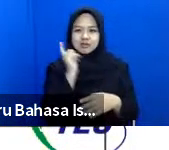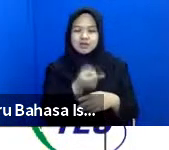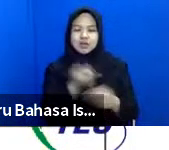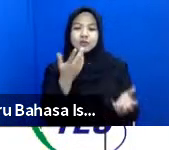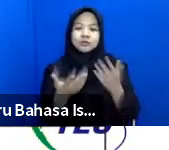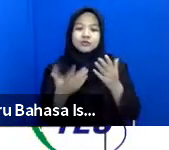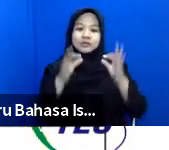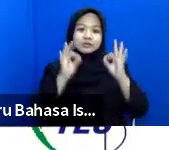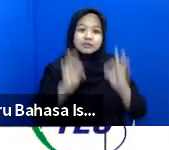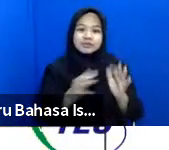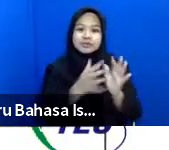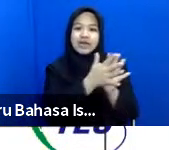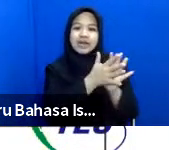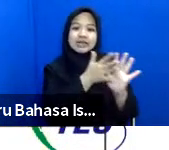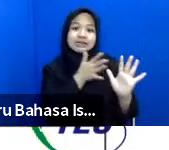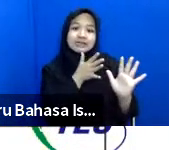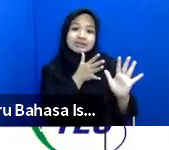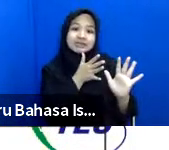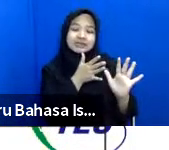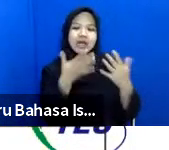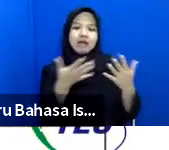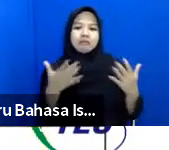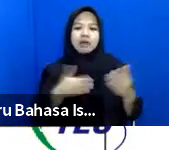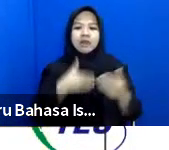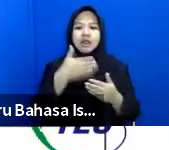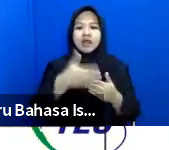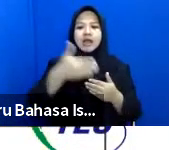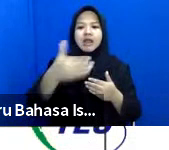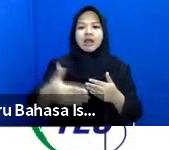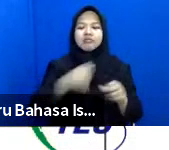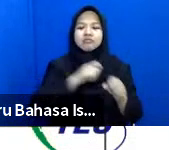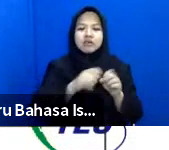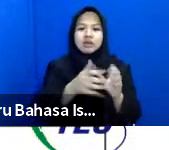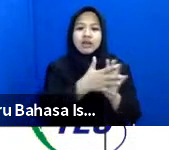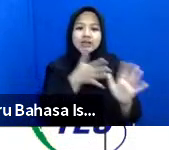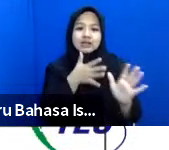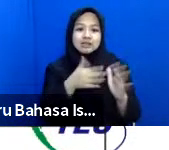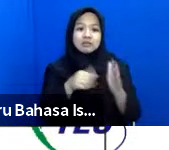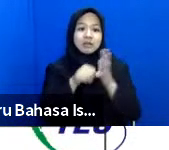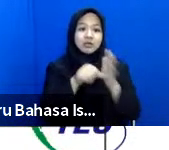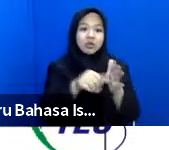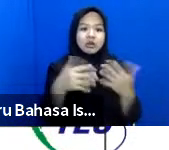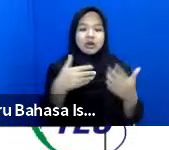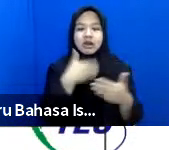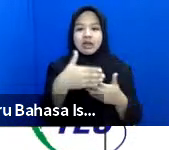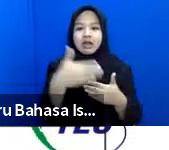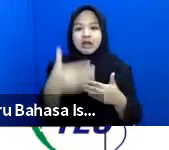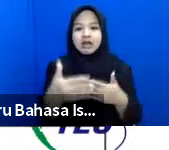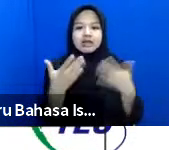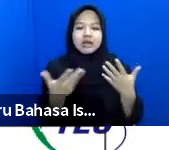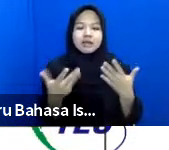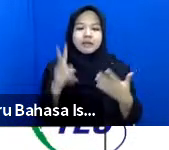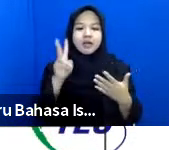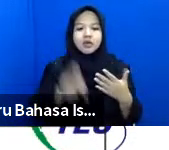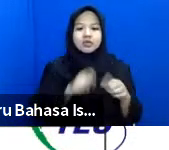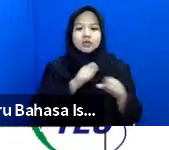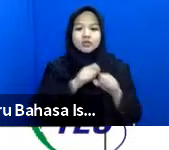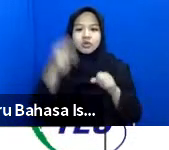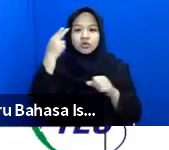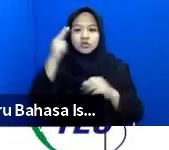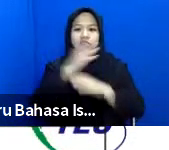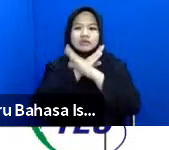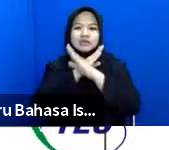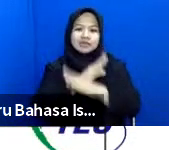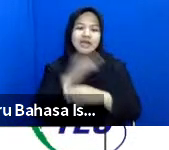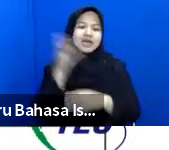juga pada saat mengantri apa saja langkah-langkah yang diambil mengantri bantuan apa saja langkah-langkah yang harus diambil untuk mencegah